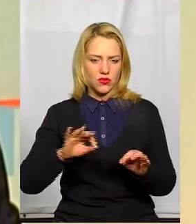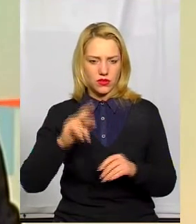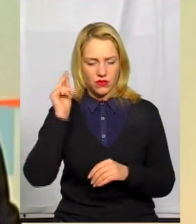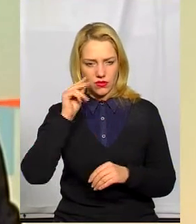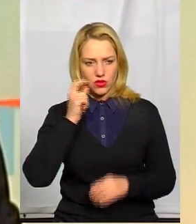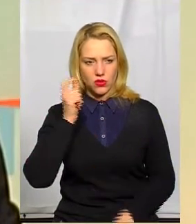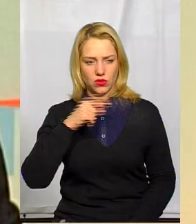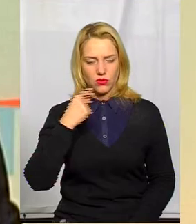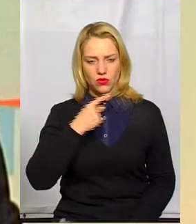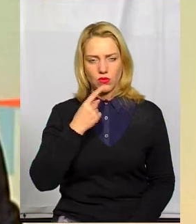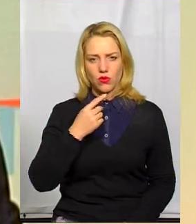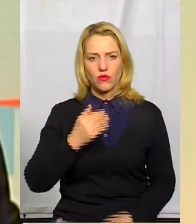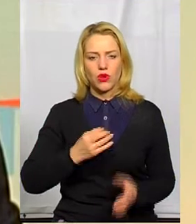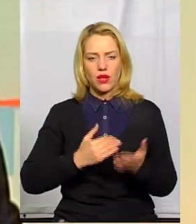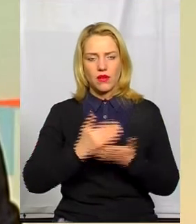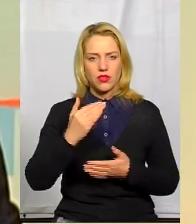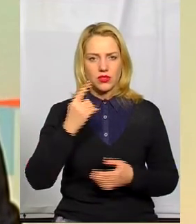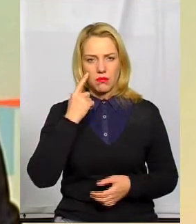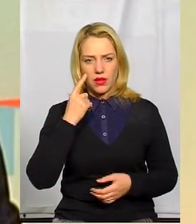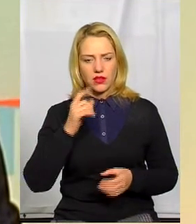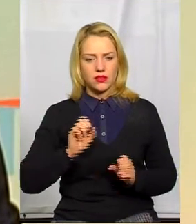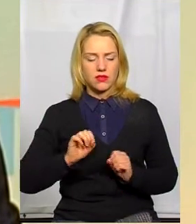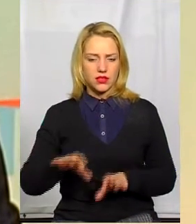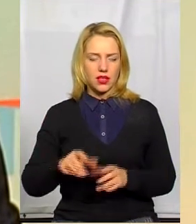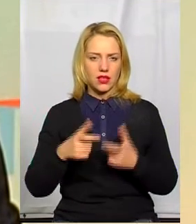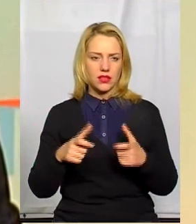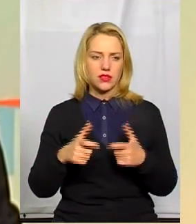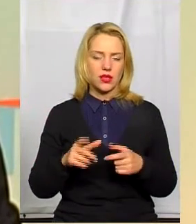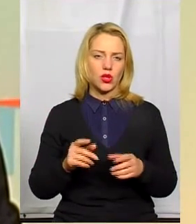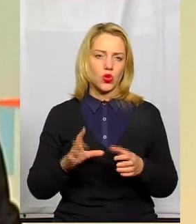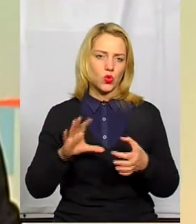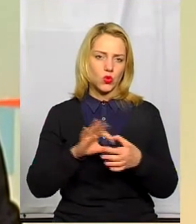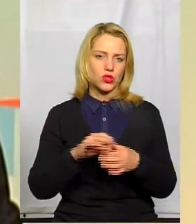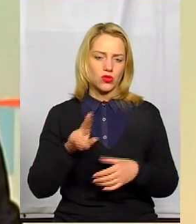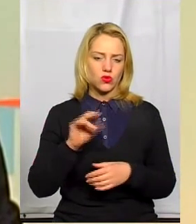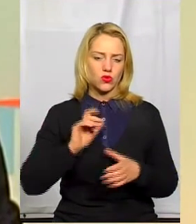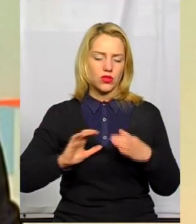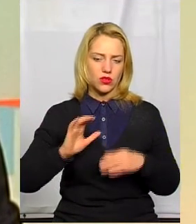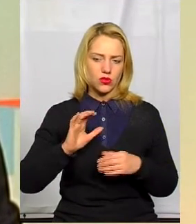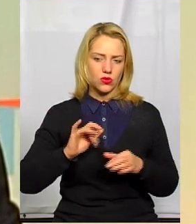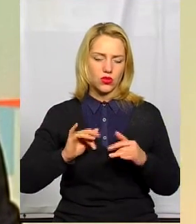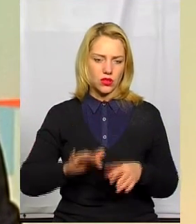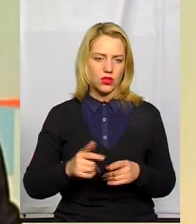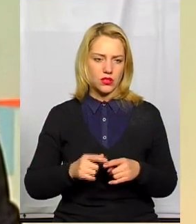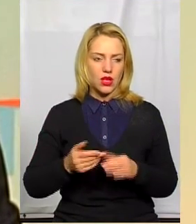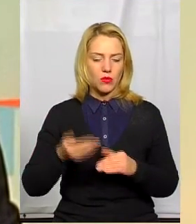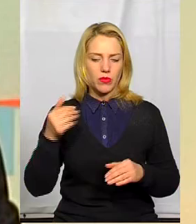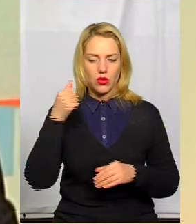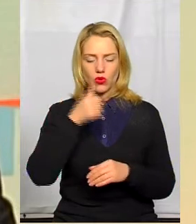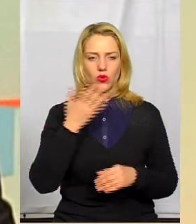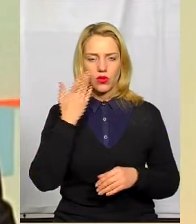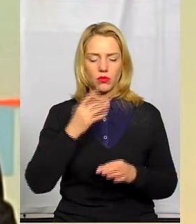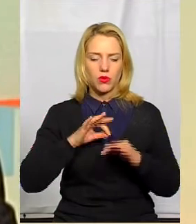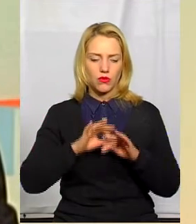вивчила українську, здала на найвищі бали і потім долучалася якраз таки до студентської діяльності. Попереднього року, коли ми проводили інформаційну кампанію